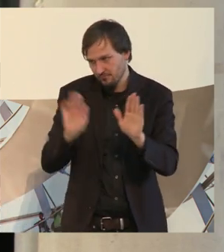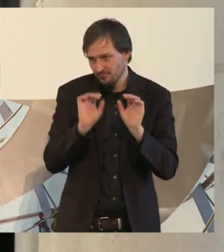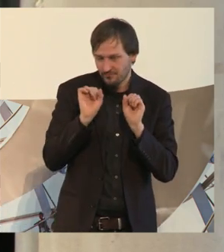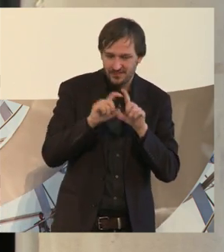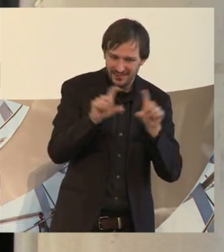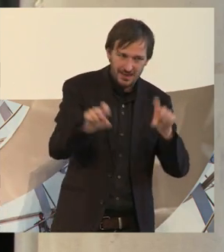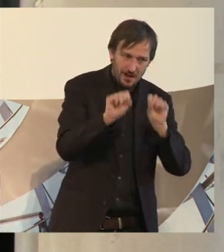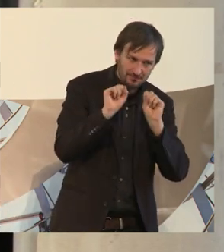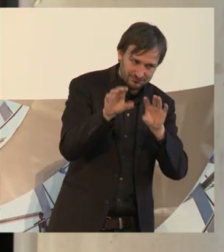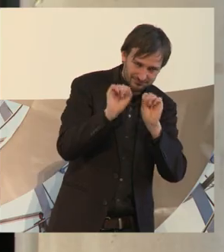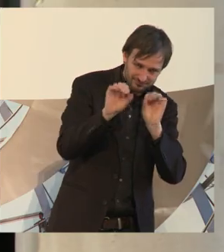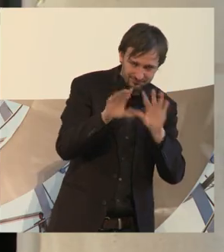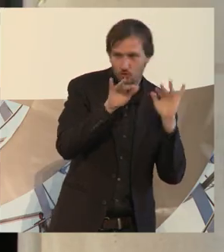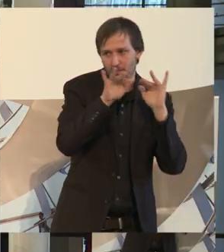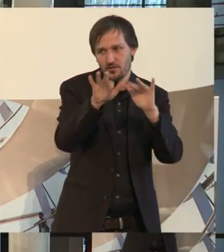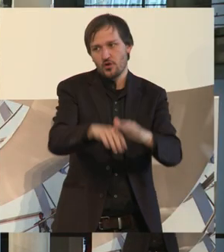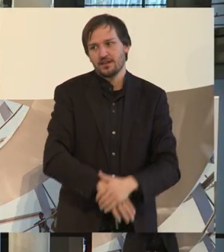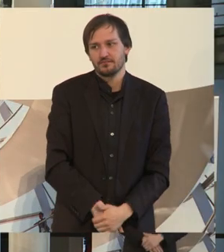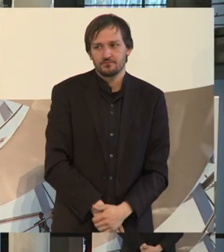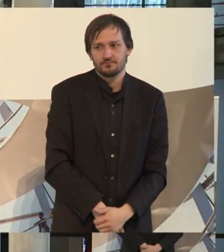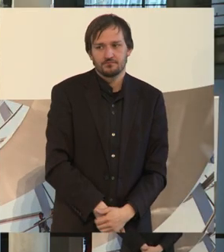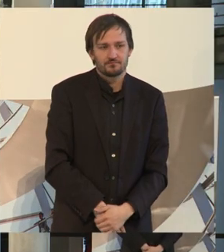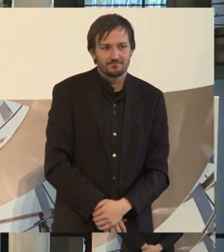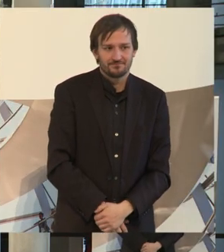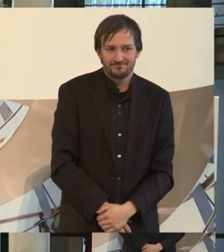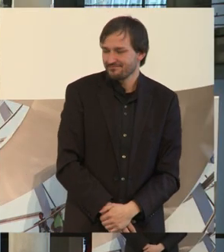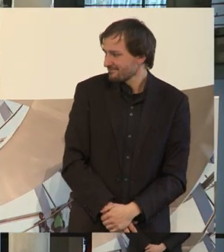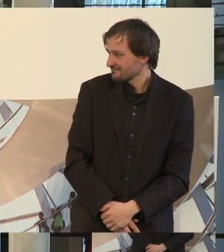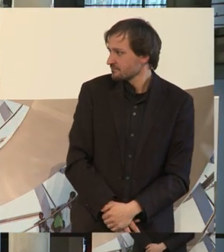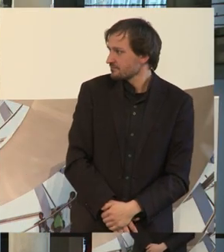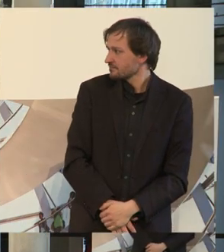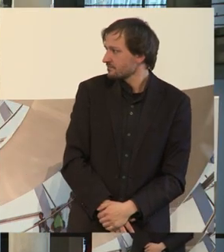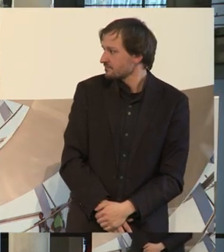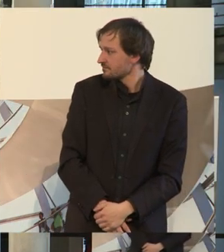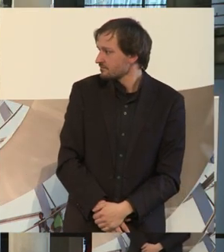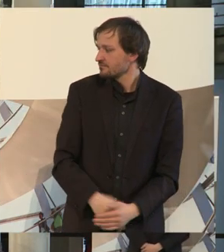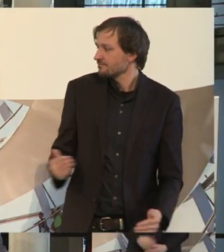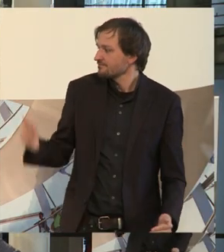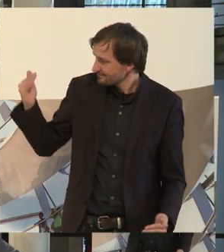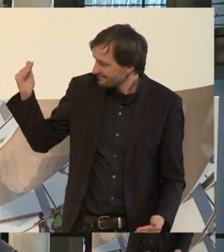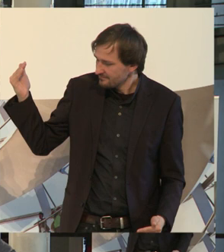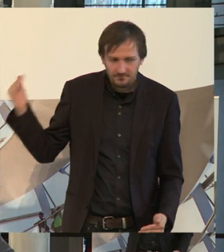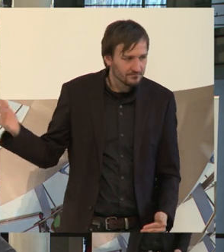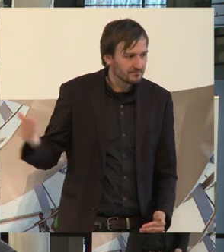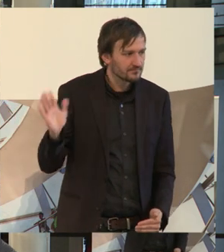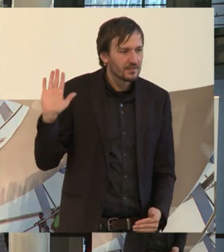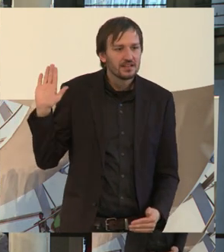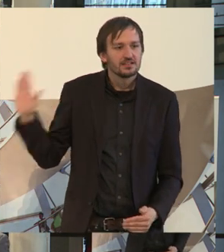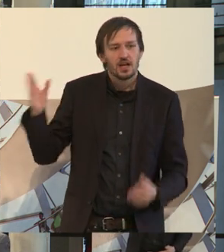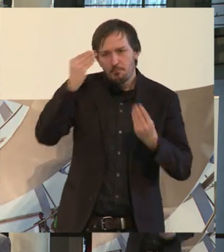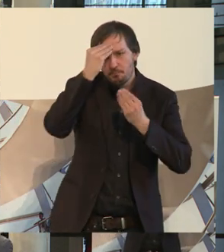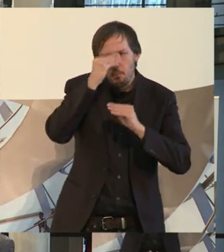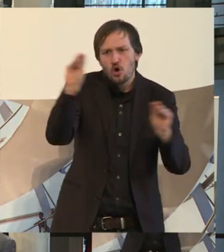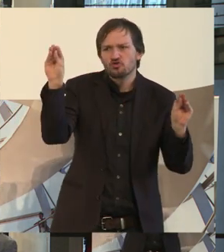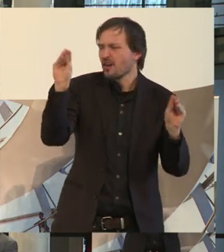zu diesem Thema zu überzeugen. Ja, danke. Dankeschön. Frau Labrouillet, was ist Ihre Botschaft, Sie der Politik noch